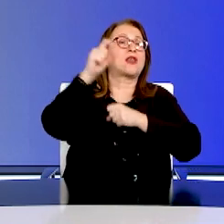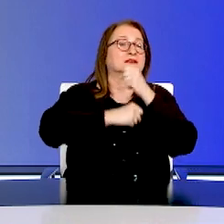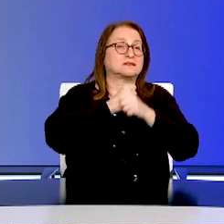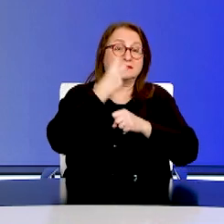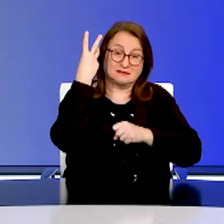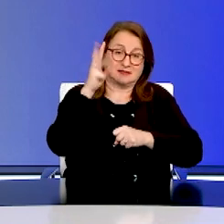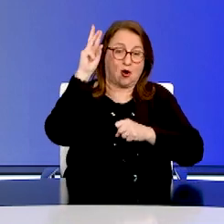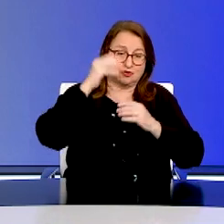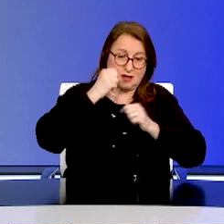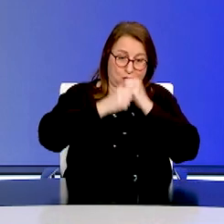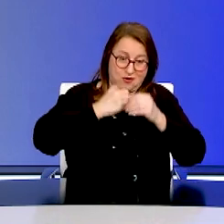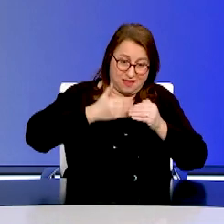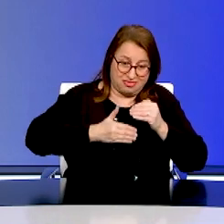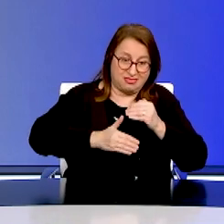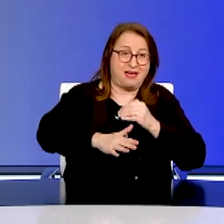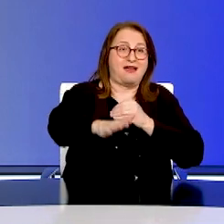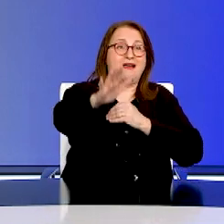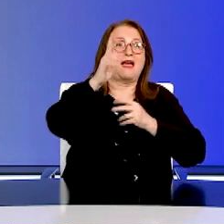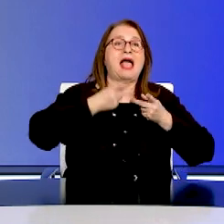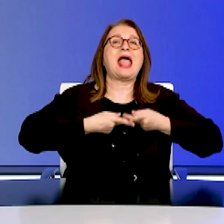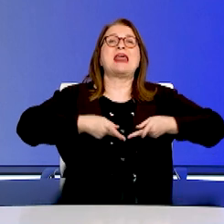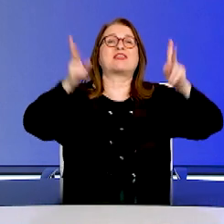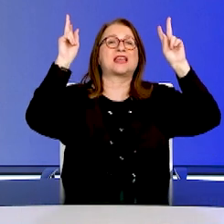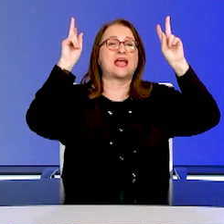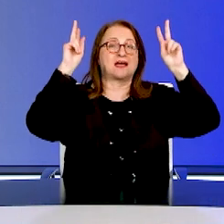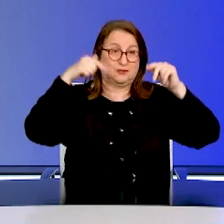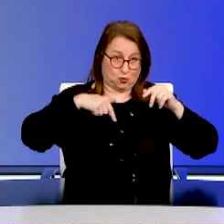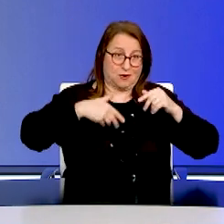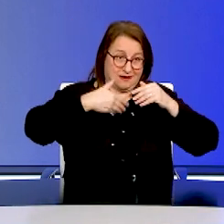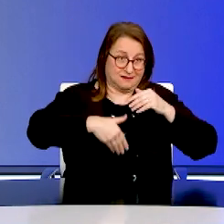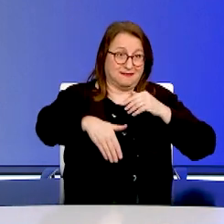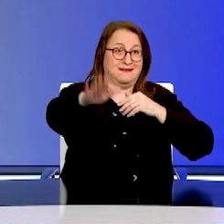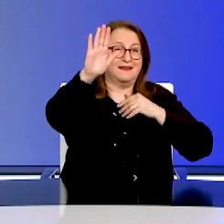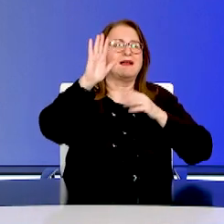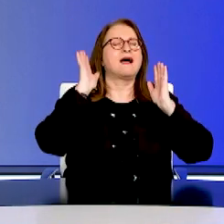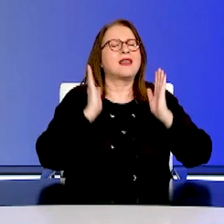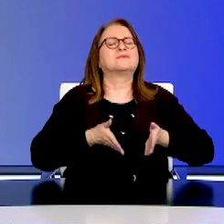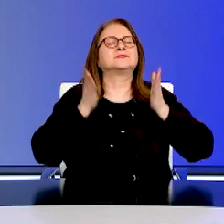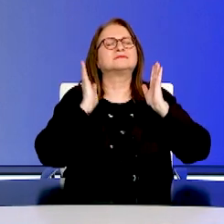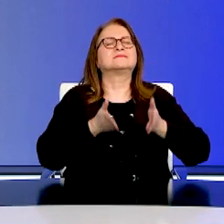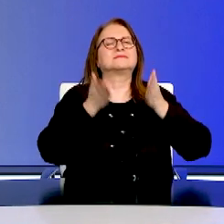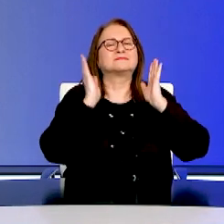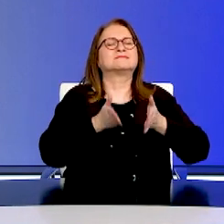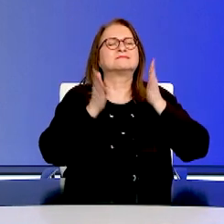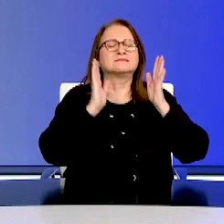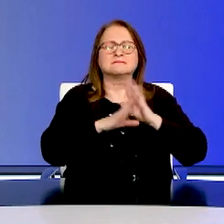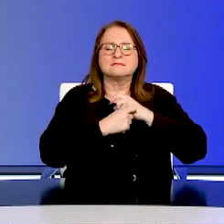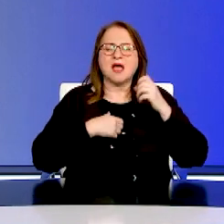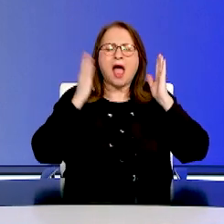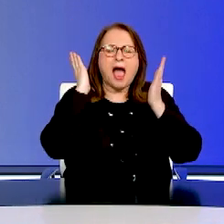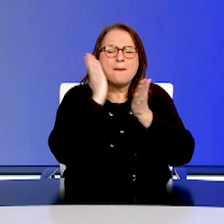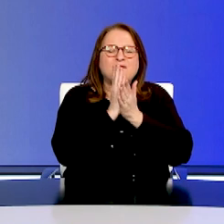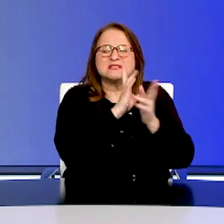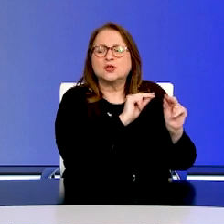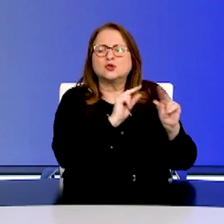Σήμερα οι προκλήσεις είναι διαφορετικές. Όμως η αποφασιστικότητά μας παραμένει ίδια. Το στήχημα της γενιάς μας